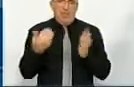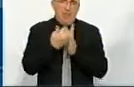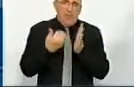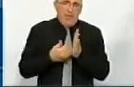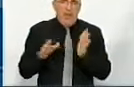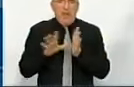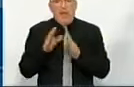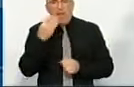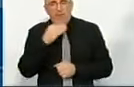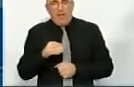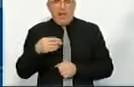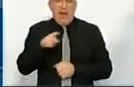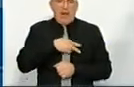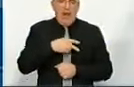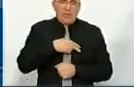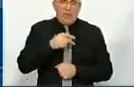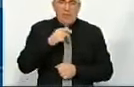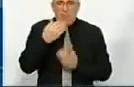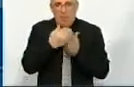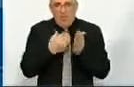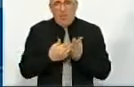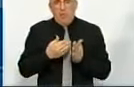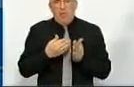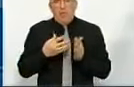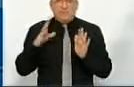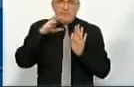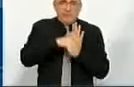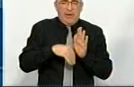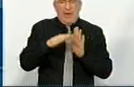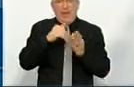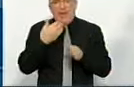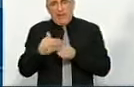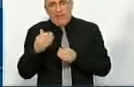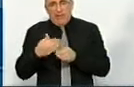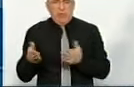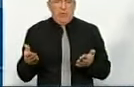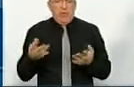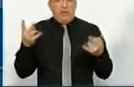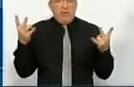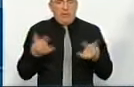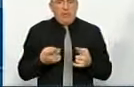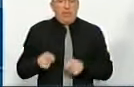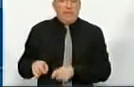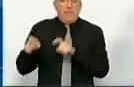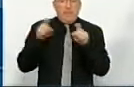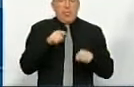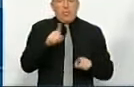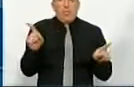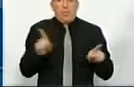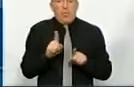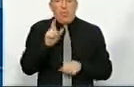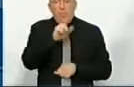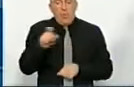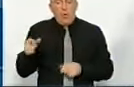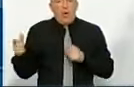енергоефективності, грантові програми зі складовою кредитною. Треба переходити до того, щоб в